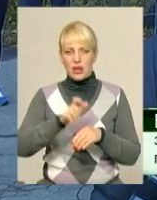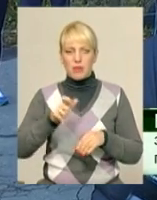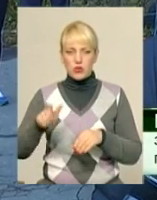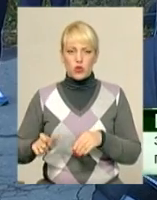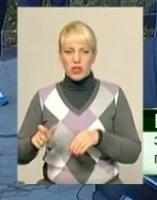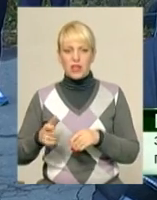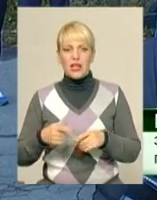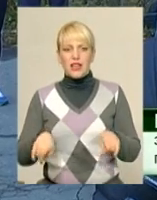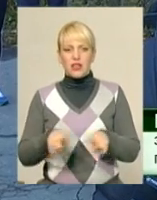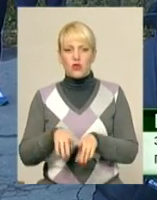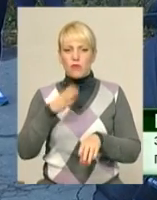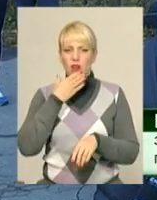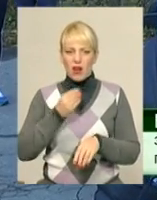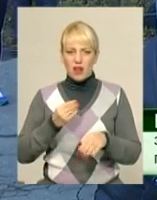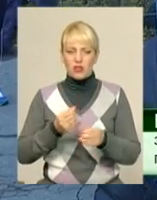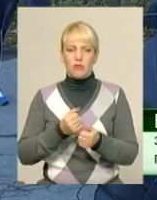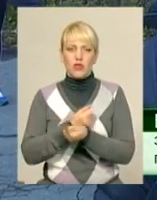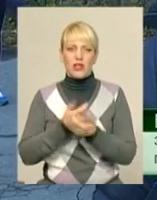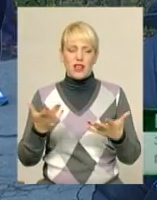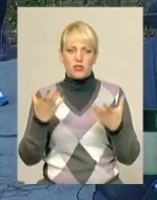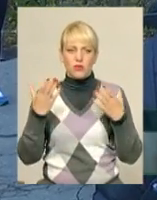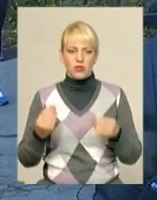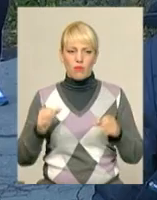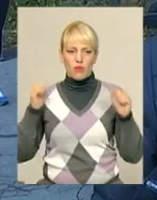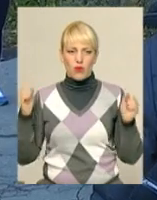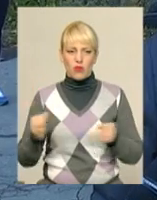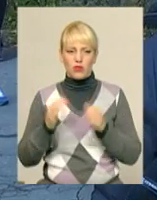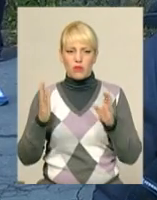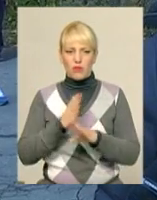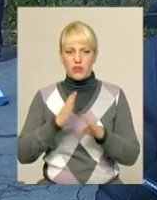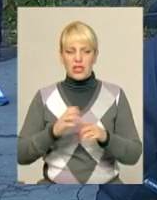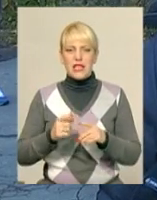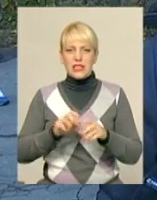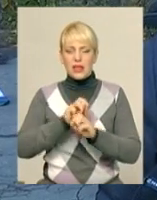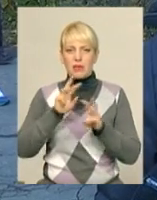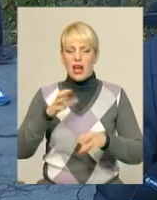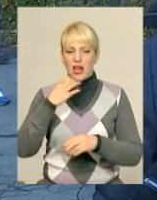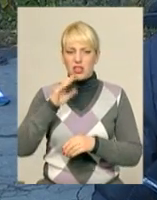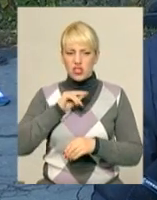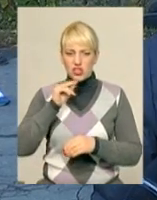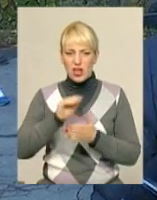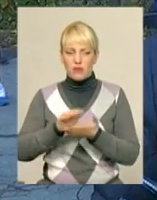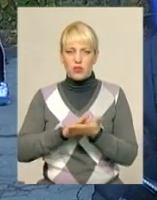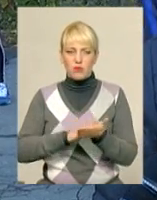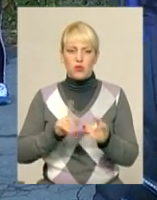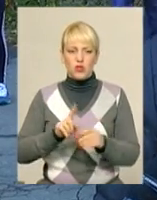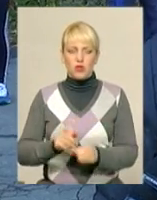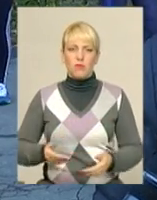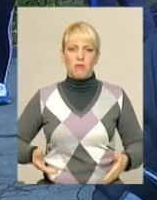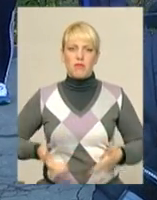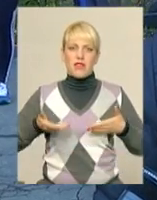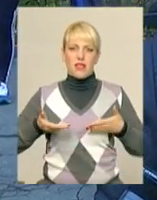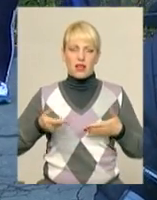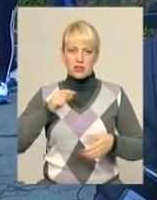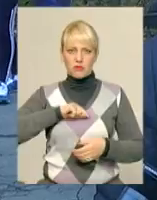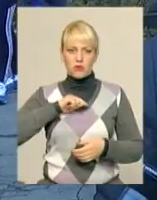на такому гарному, ясному дні, прохолодному повітрі, забезпечити гарячим чаем, бутербродами, щоб підняти і бойовий дух